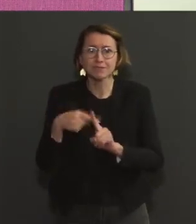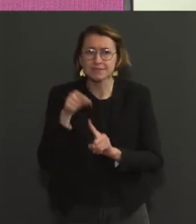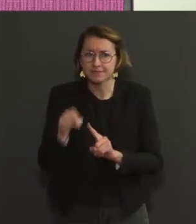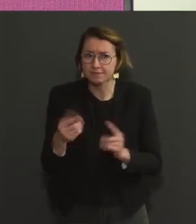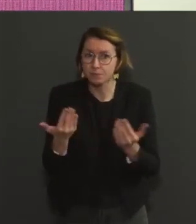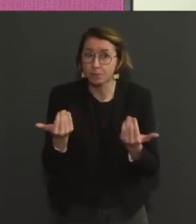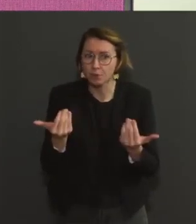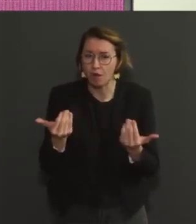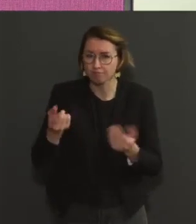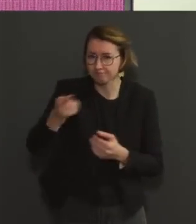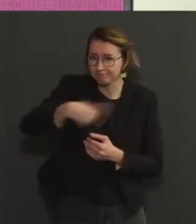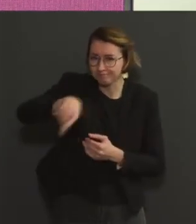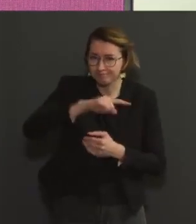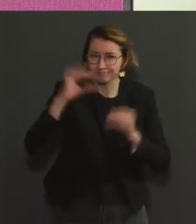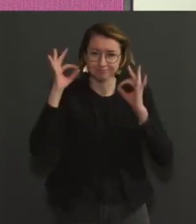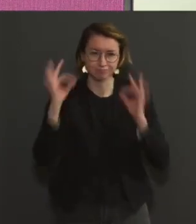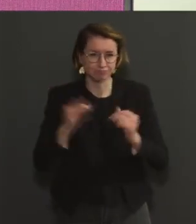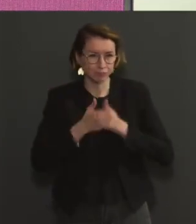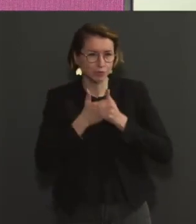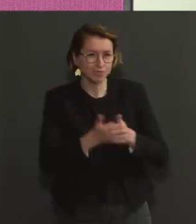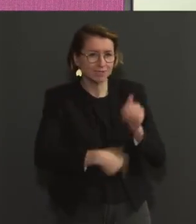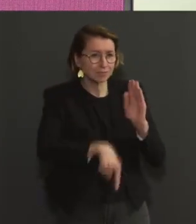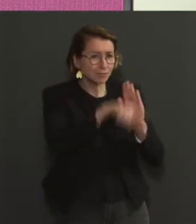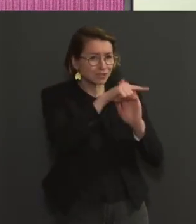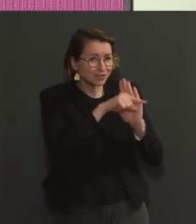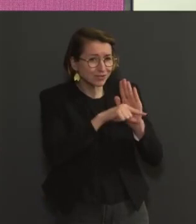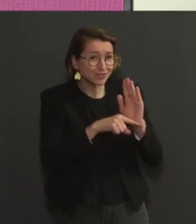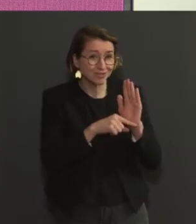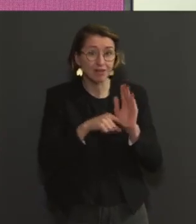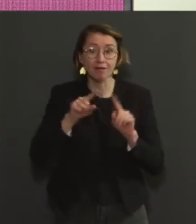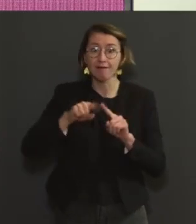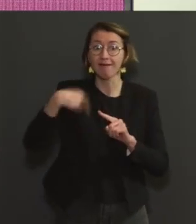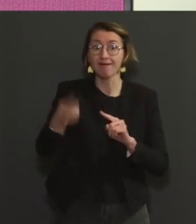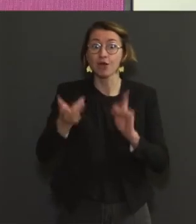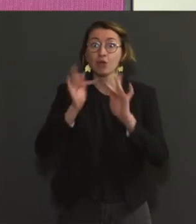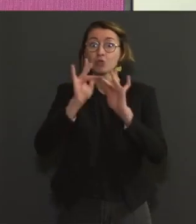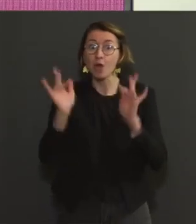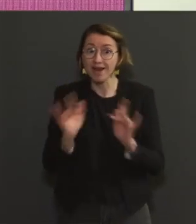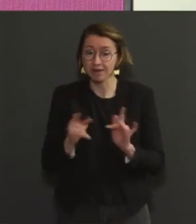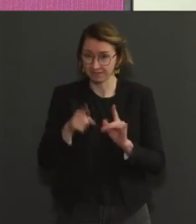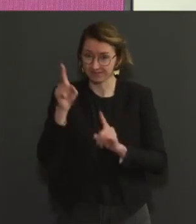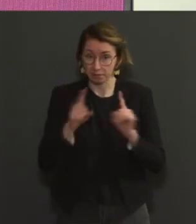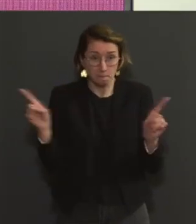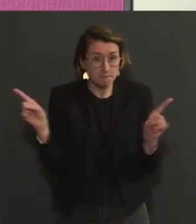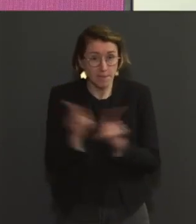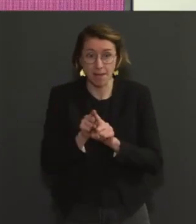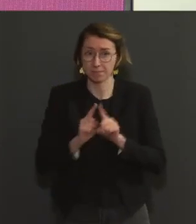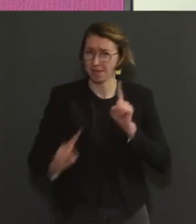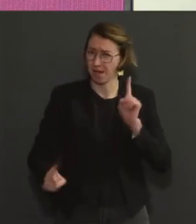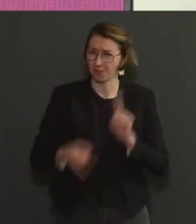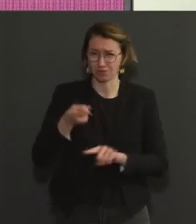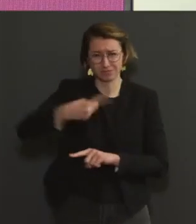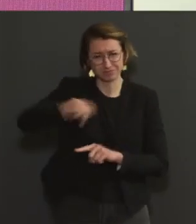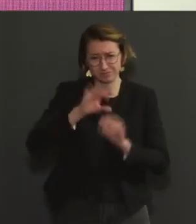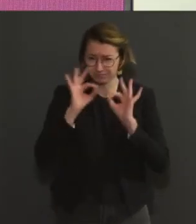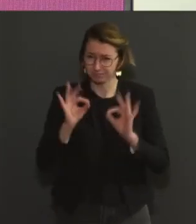actuelles, dans le respect des mesures à l'époque des fêtes aussi, que tout ceci sera possible et donc c'est un travail constant qui ne doit pas être maintenant arrêté au vu